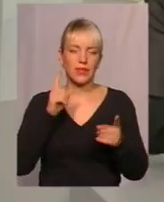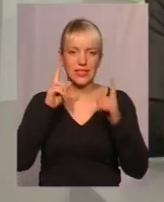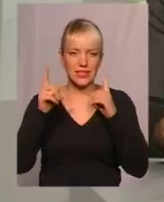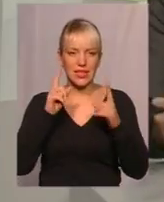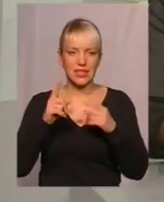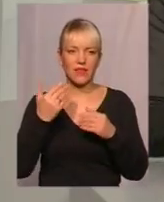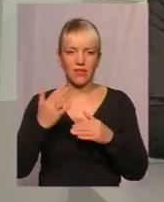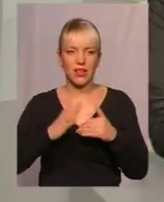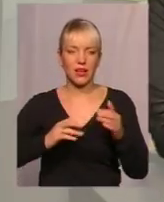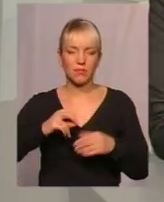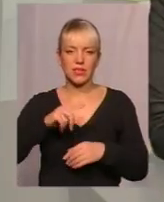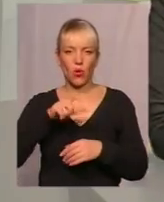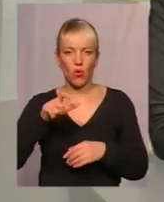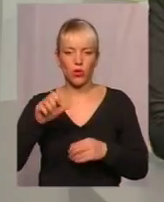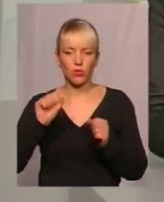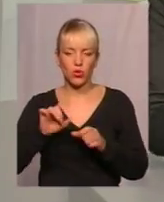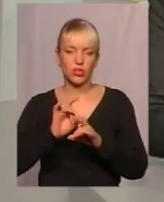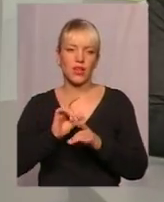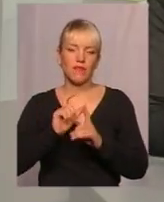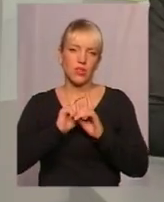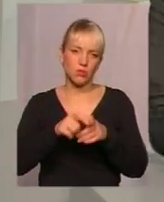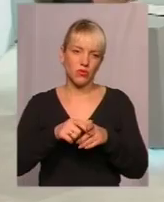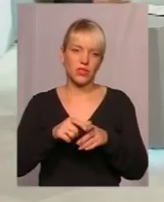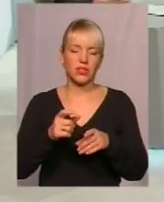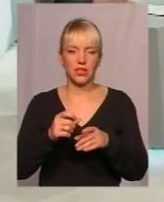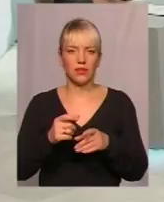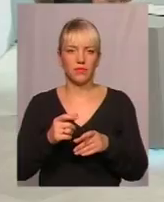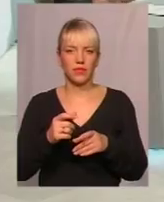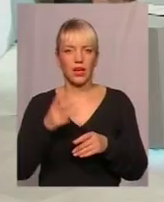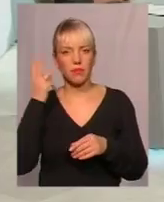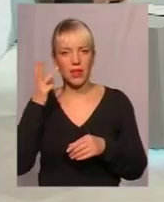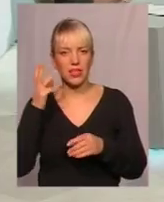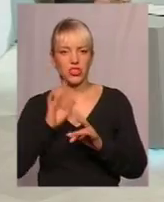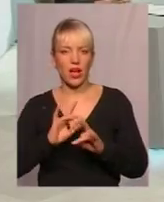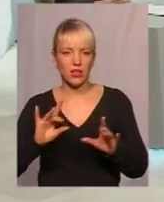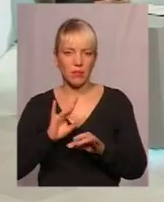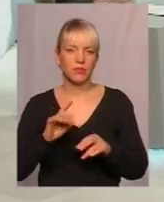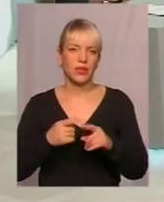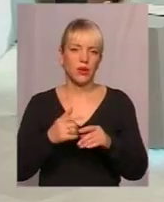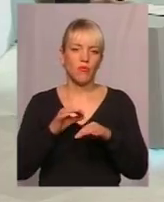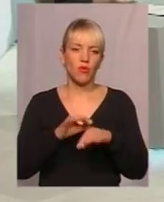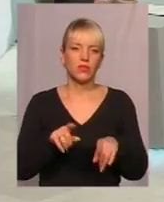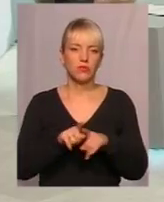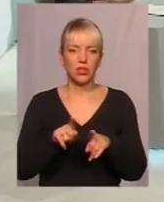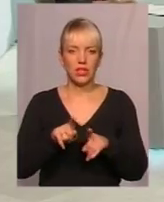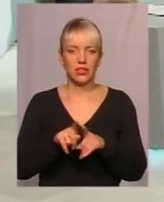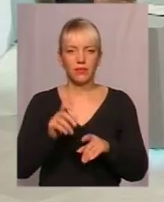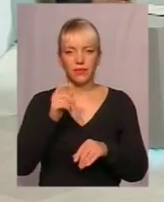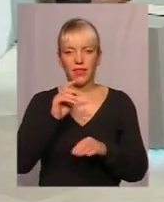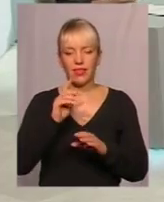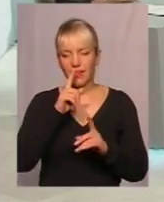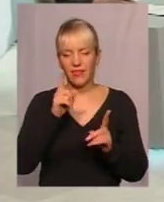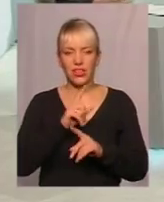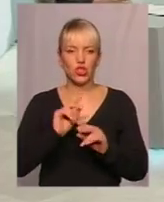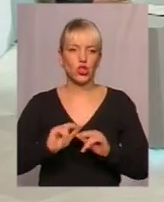психологи зараз можете ответить на эти питания хмельничан ну, хотя бы так провести таку невеличкий там урок